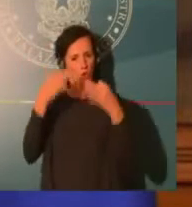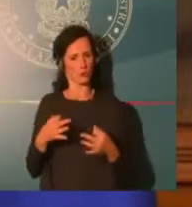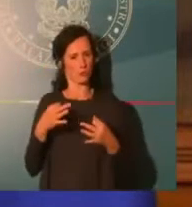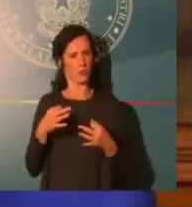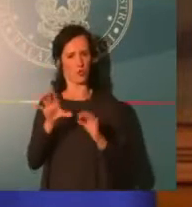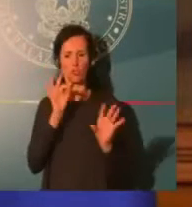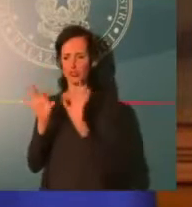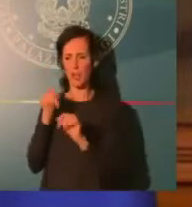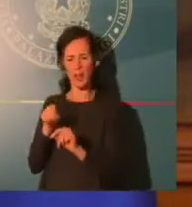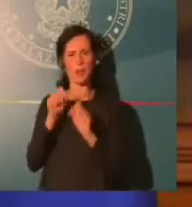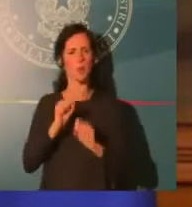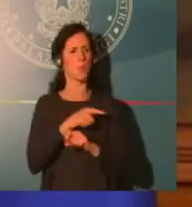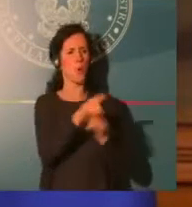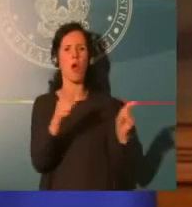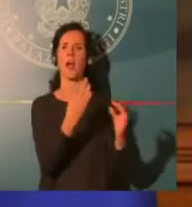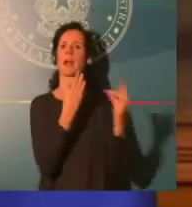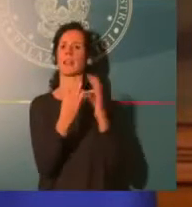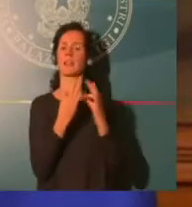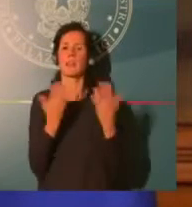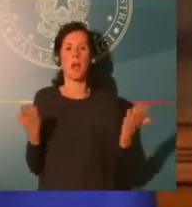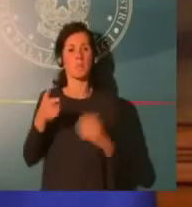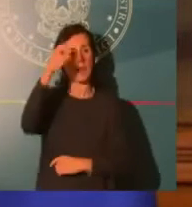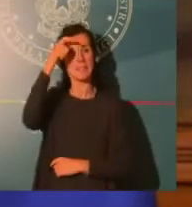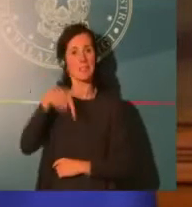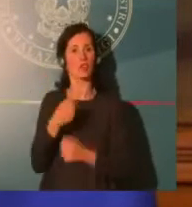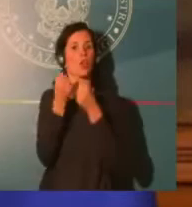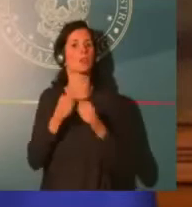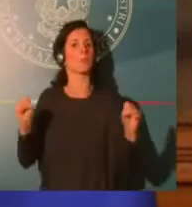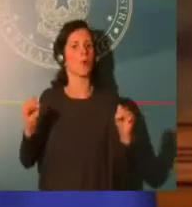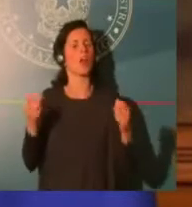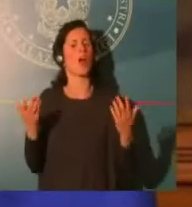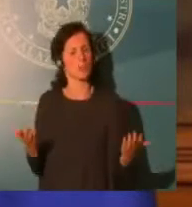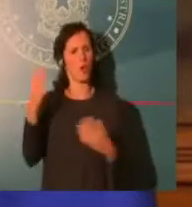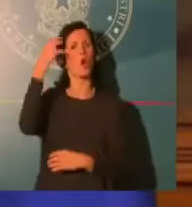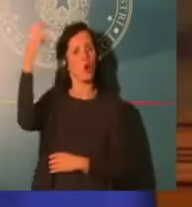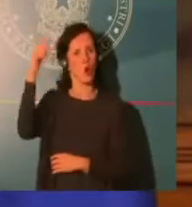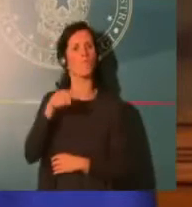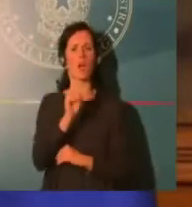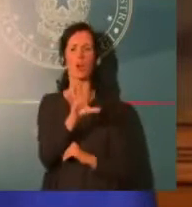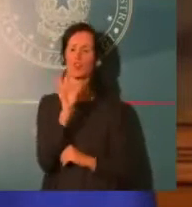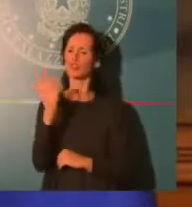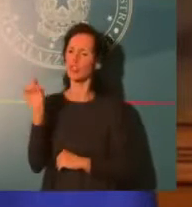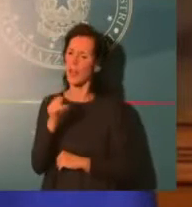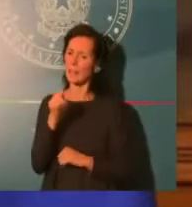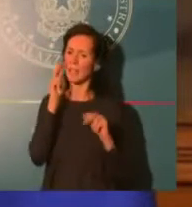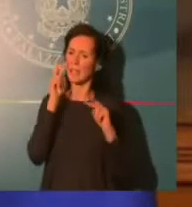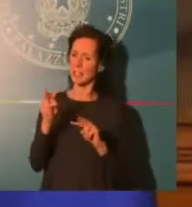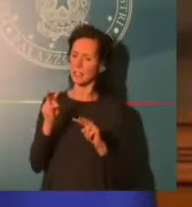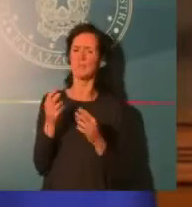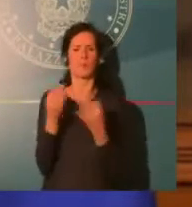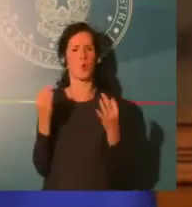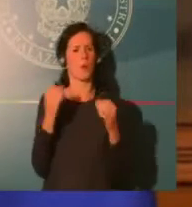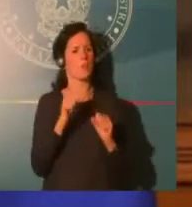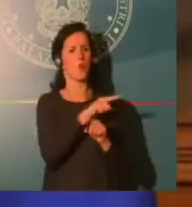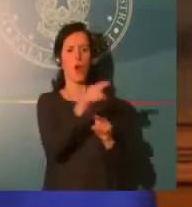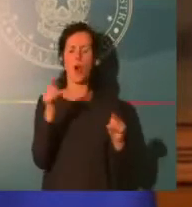sottoposte a sindacato. Ma voglio chiarire che non abbiamo operato scelte indiscriminate. Non